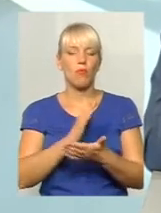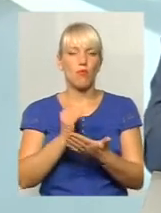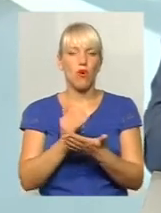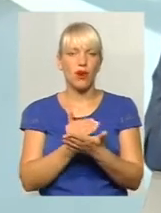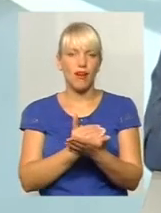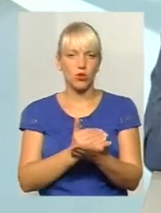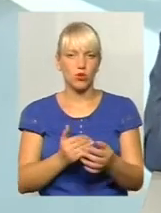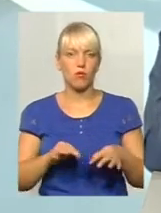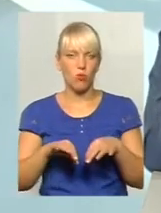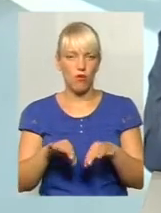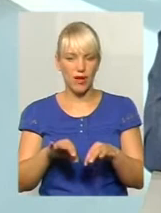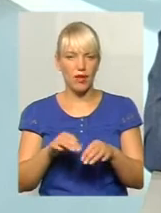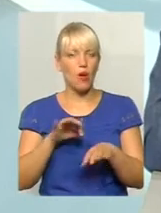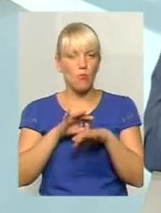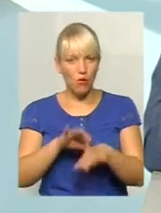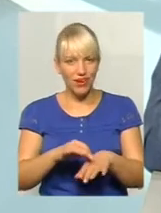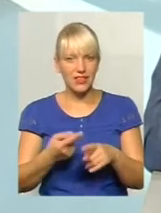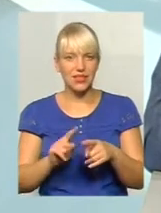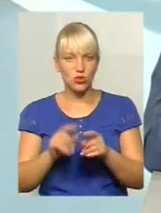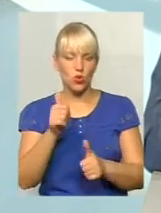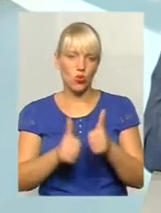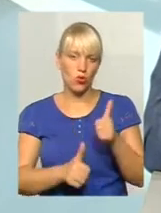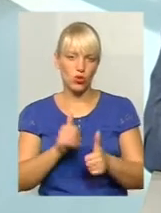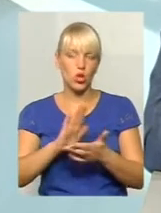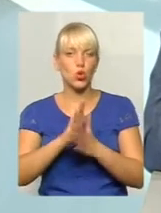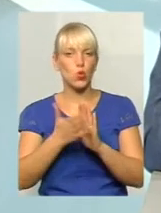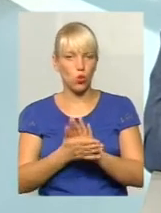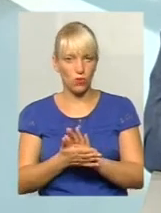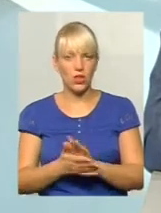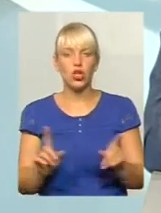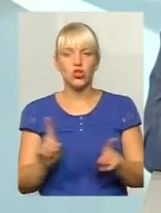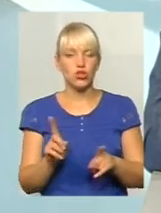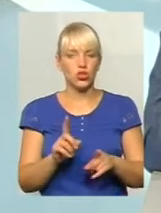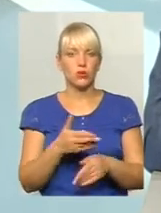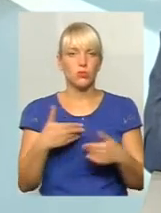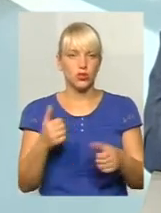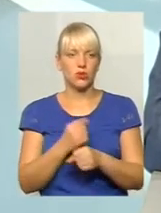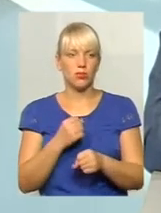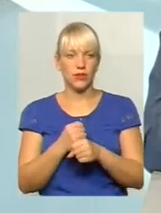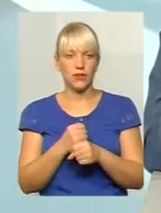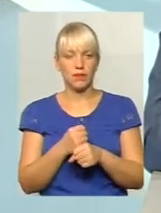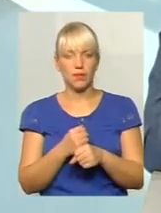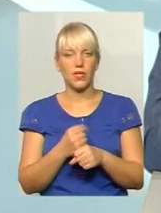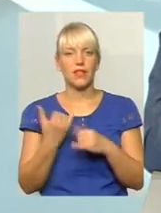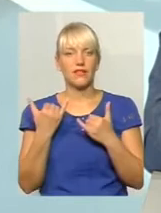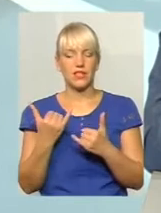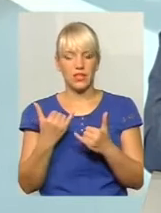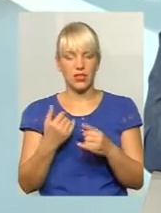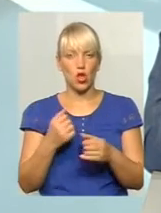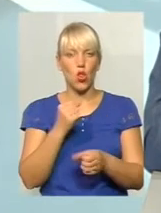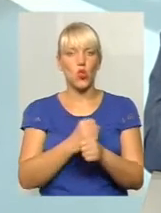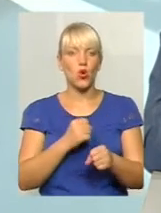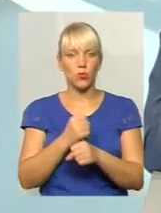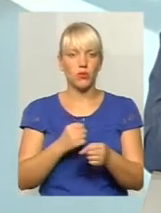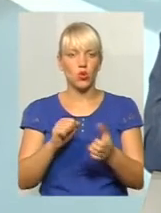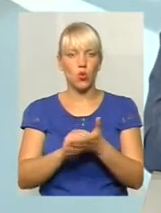безпосередньо, і договор з перевізником. Що ми розробили в даних документах? В даних